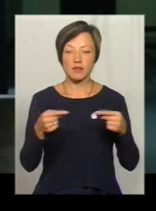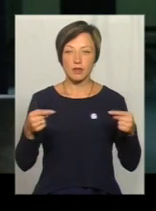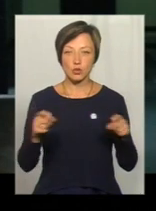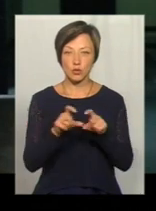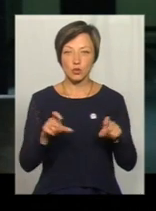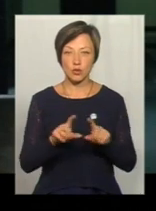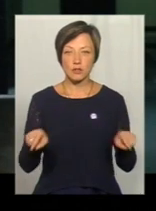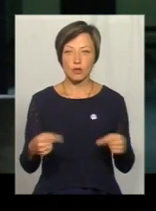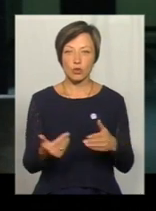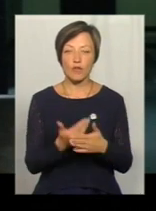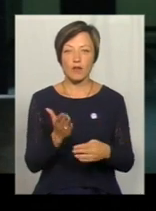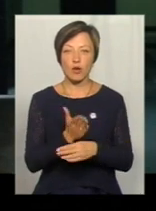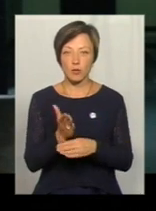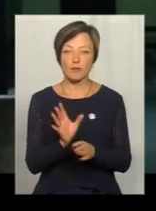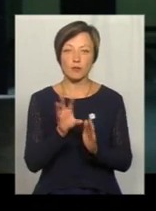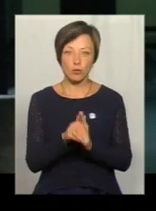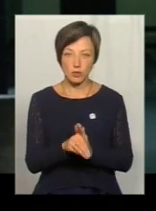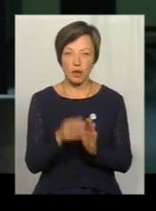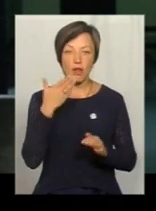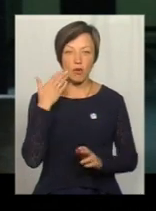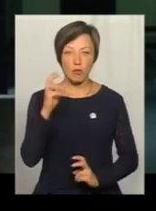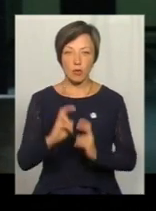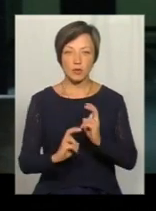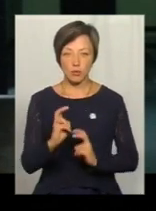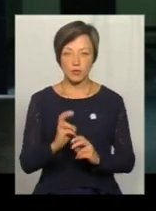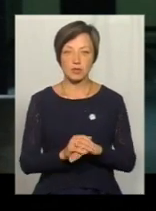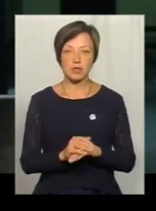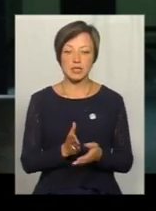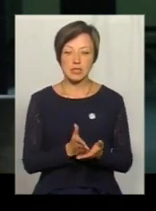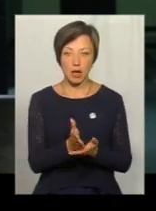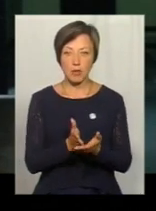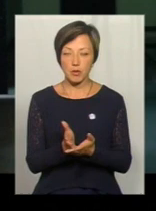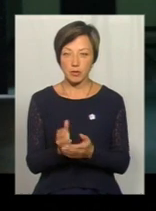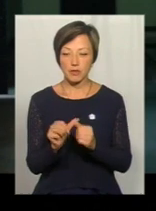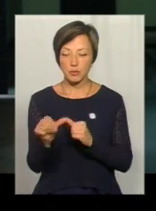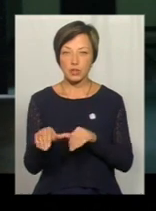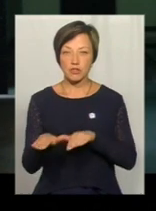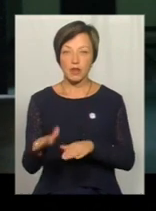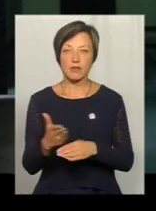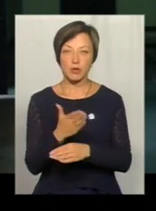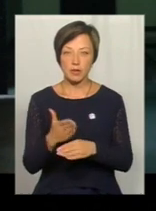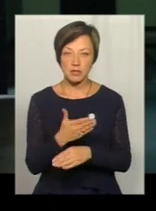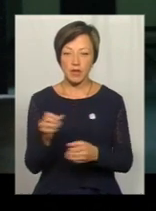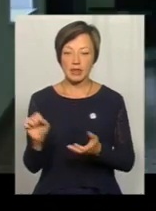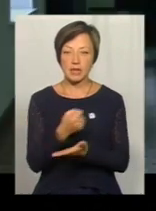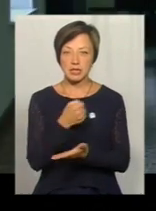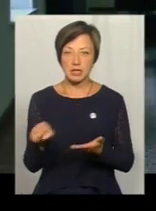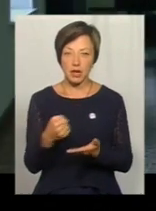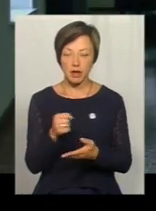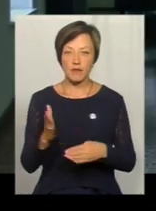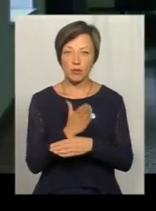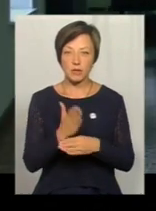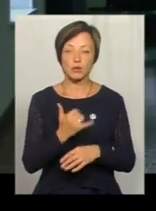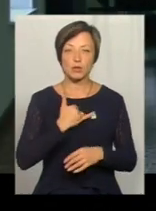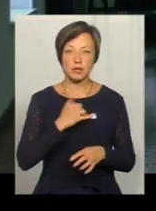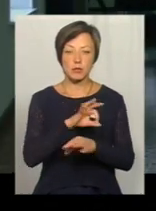для створення нових виробництв, в тому числі легкої промисловості. Одним з напрямків ми виділили саме швейне виробництво, текстильне виробництво. Також одним з